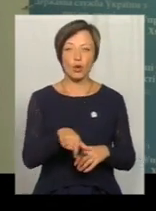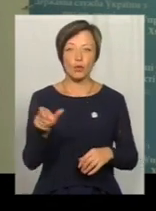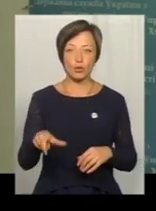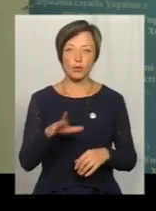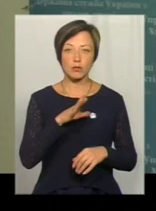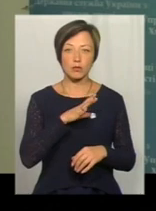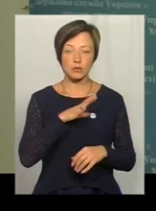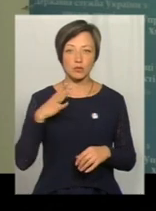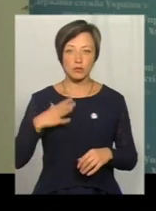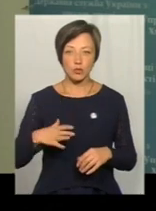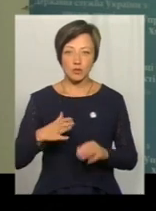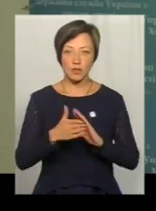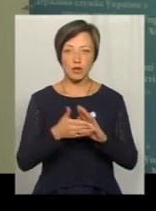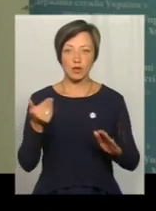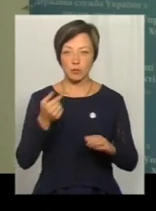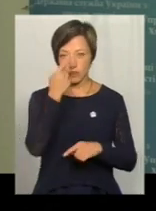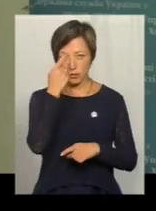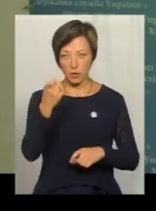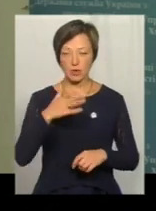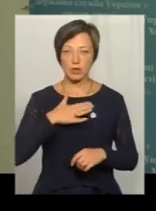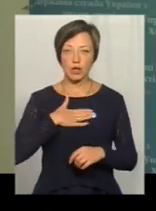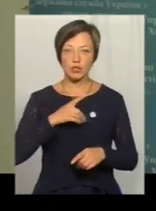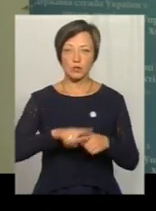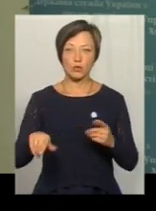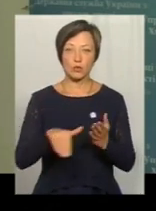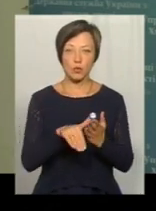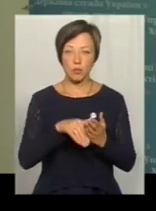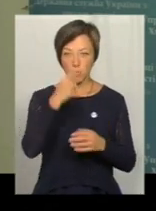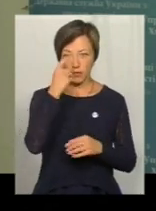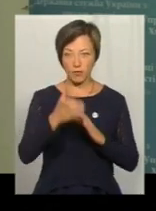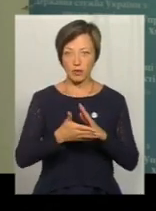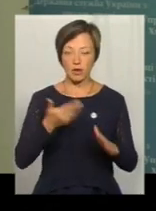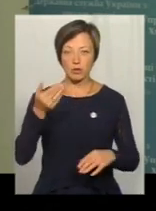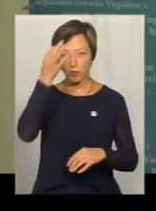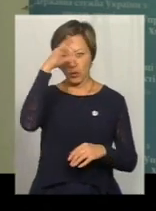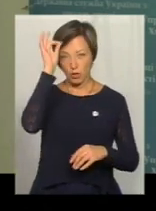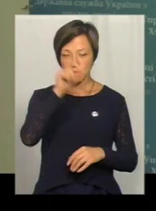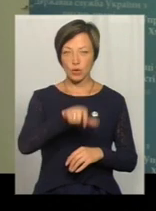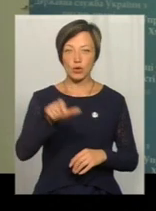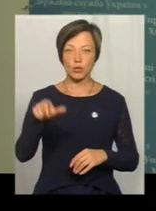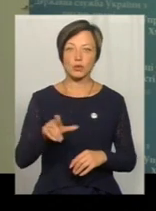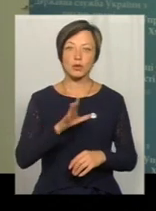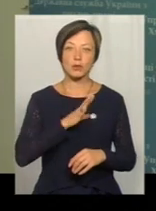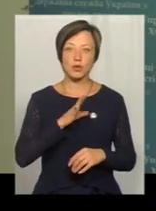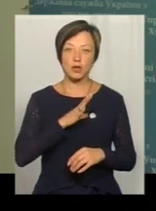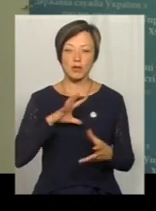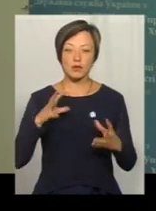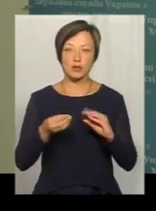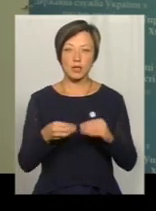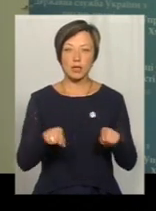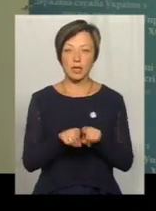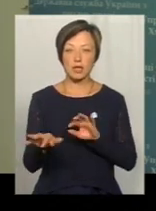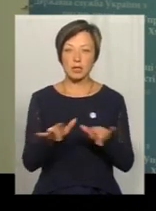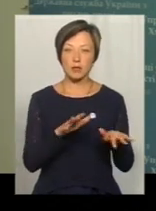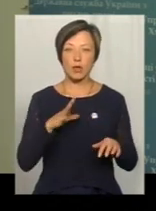Люди змушені були викликати повідомляти наші швидку, викликати поліцію. Люди були внаслідок таких дій